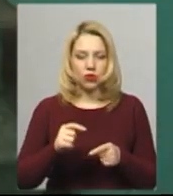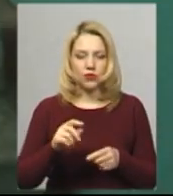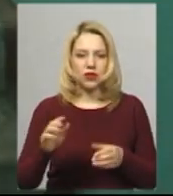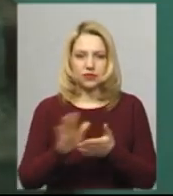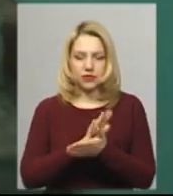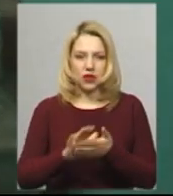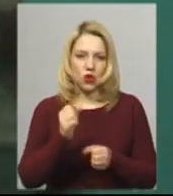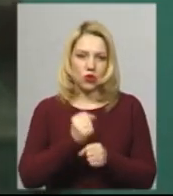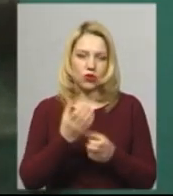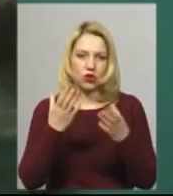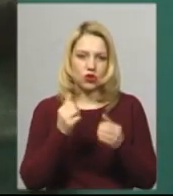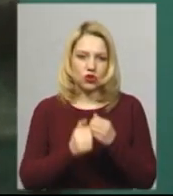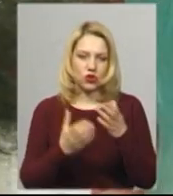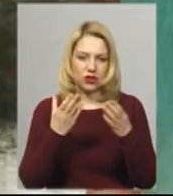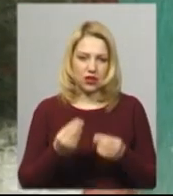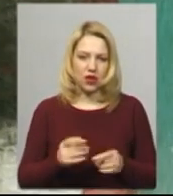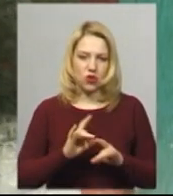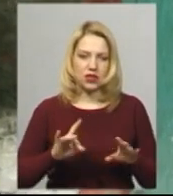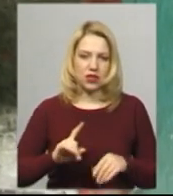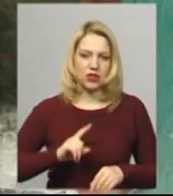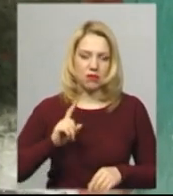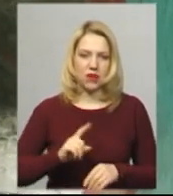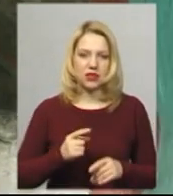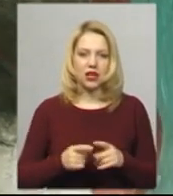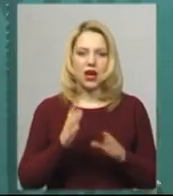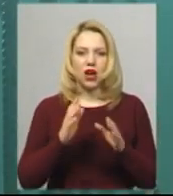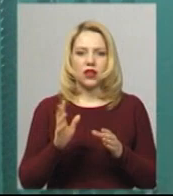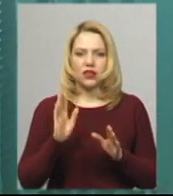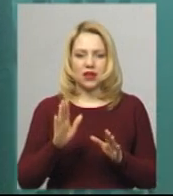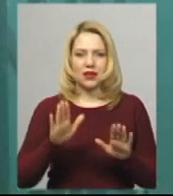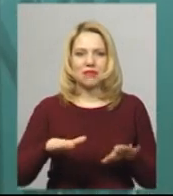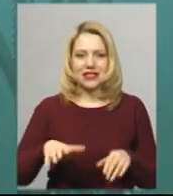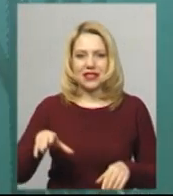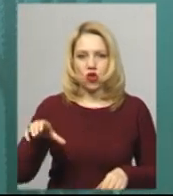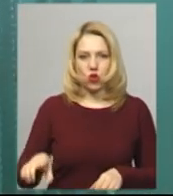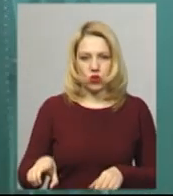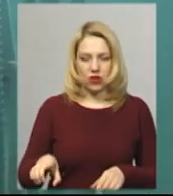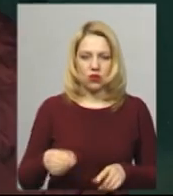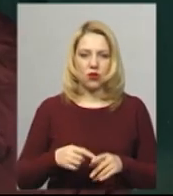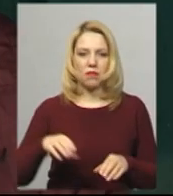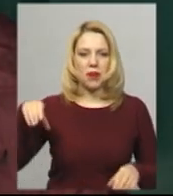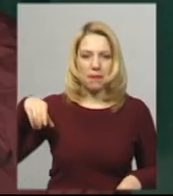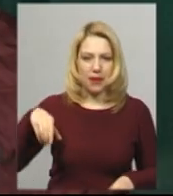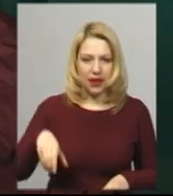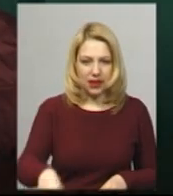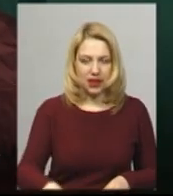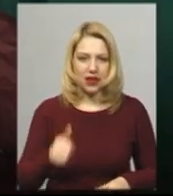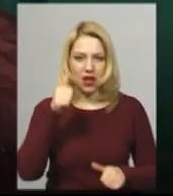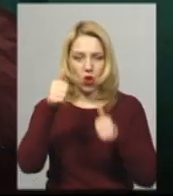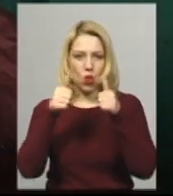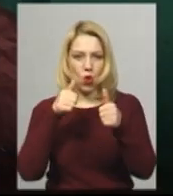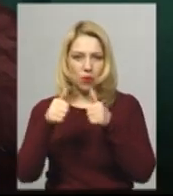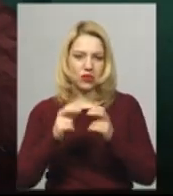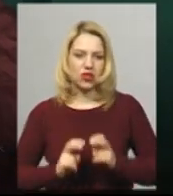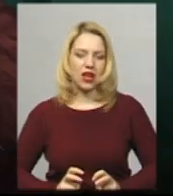каже майстер УМК Проскурівська Наталя Сьомаш. Обробляють лише місця дотику. Перила, кнопочки в ліфту, кнопочки визова